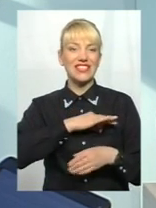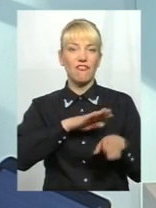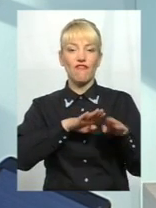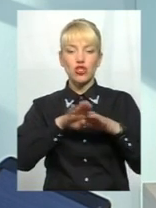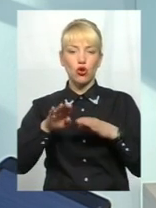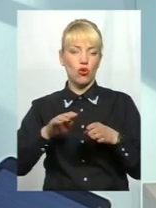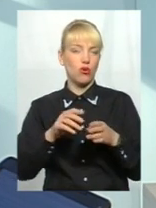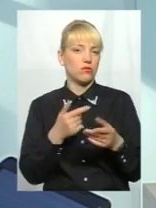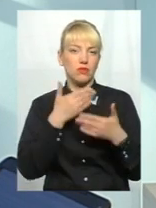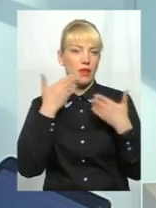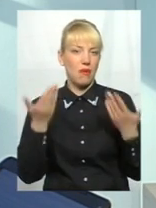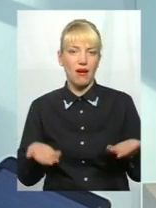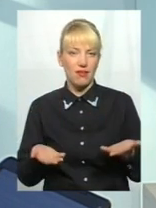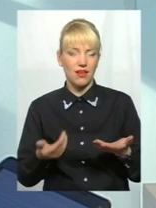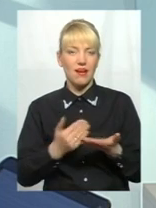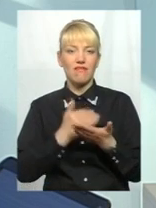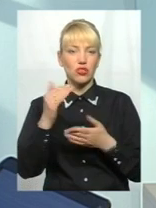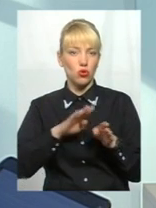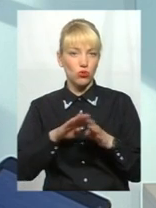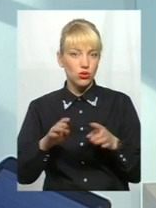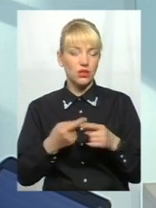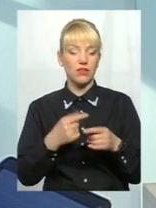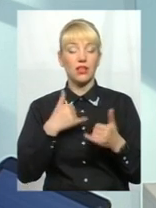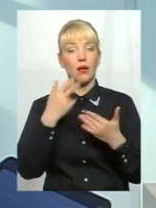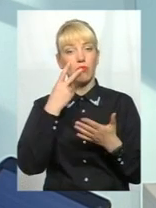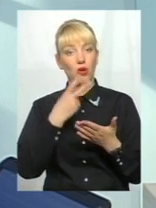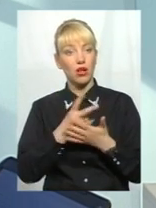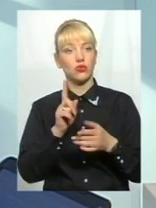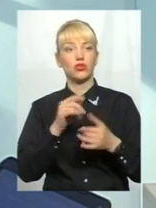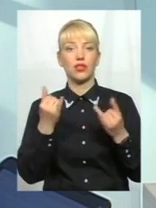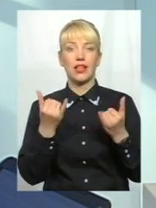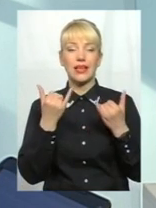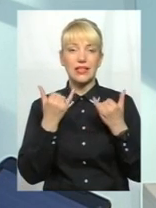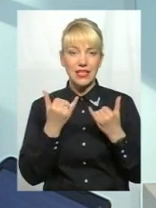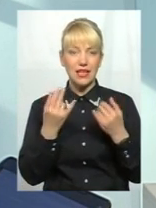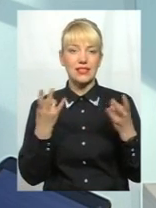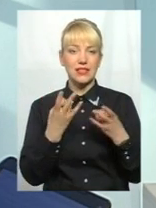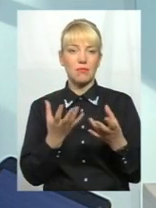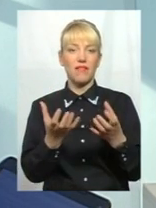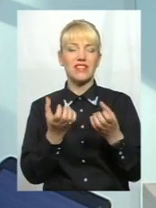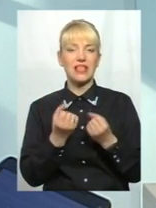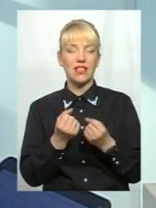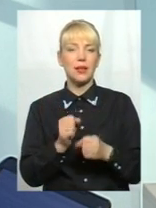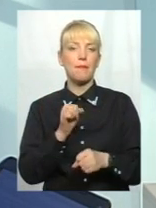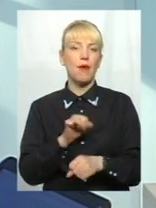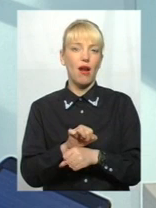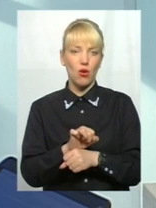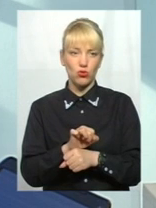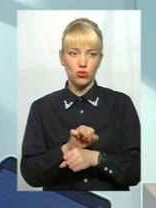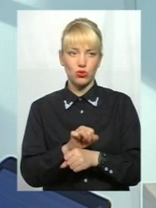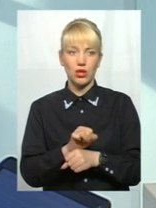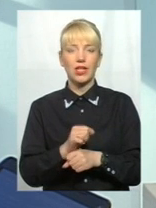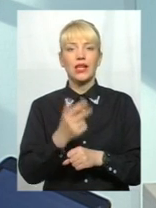немає. Тому, на прикладі цьому, я показую, що, очевидно, сьогодні, от треба трішки таку паузу взяти, там, більше, як три роки після